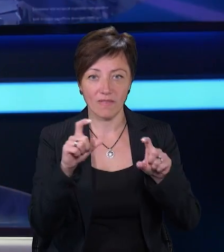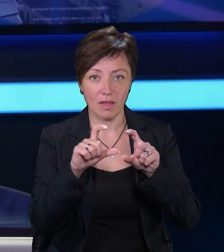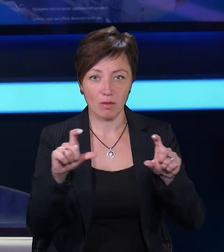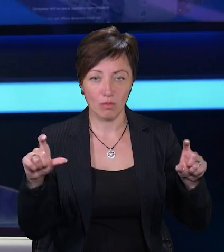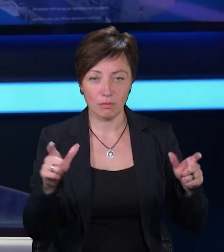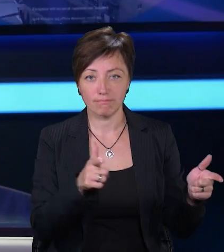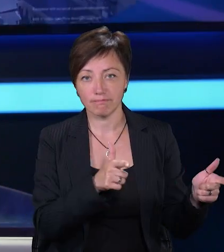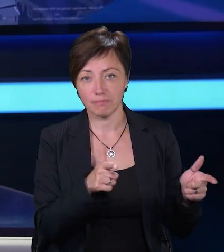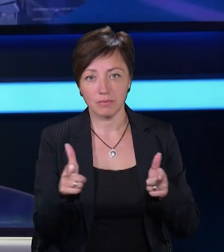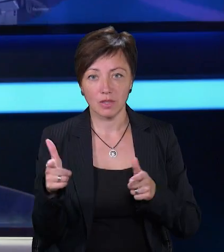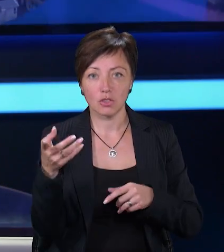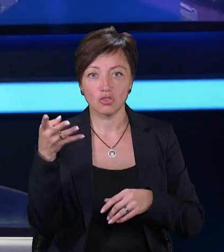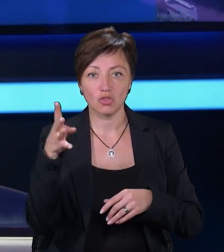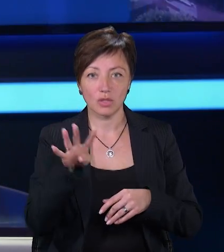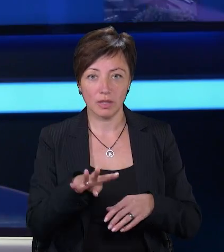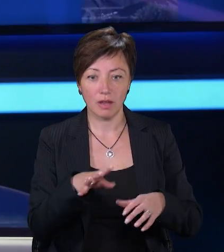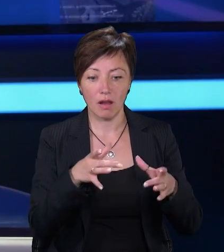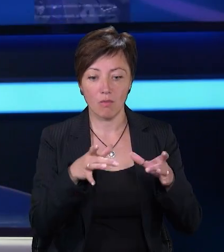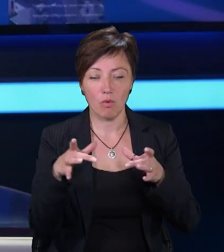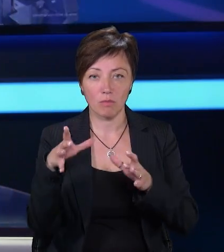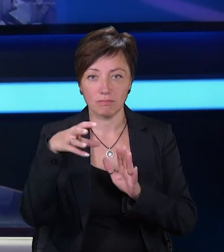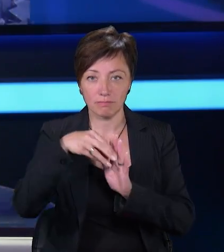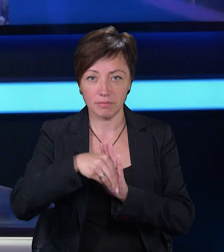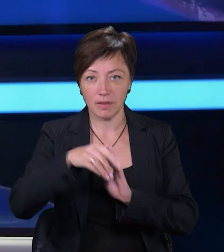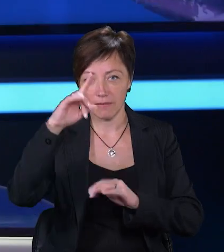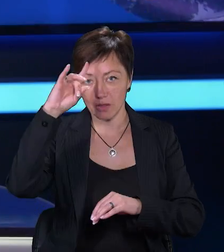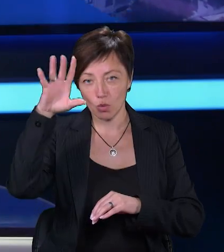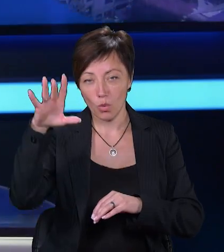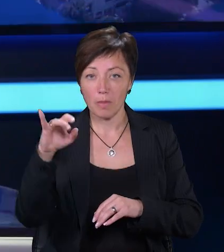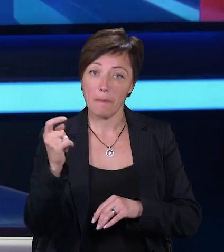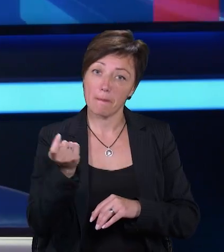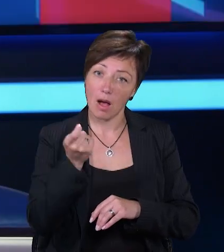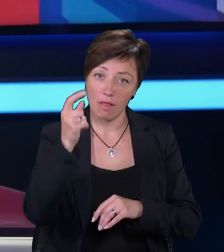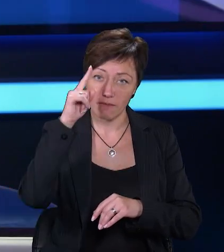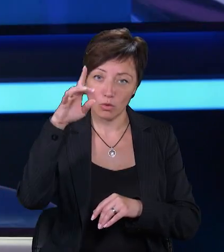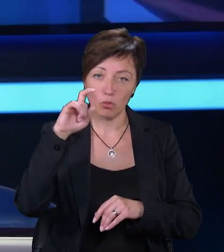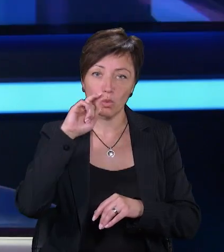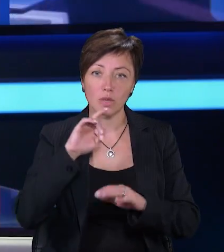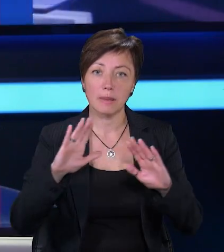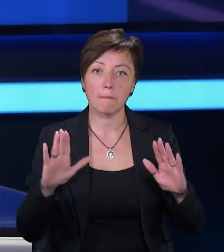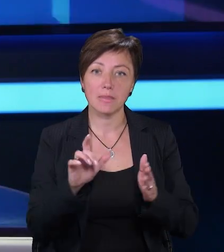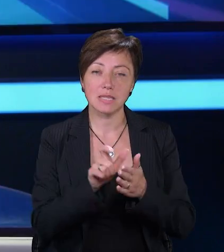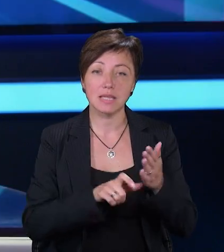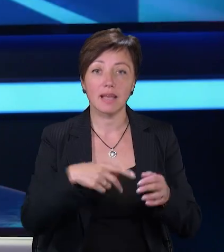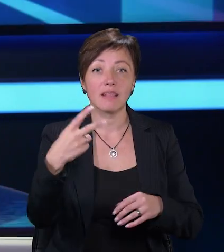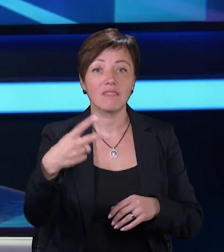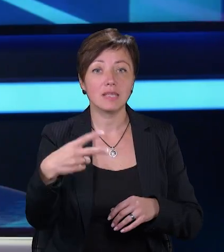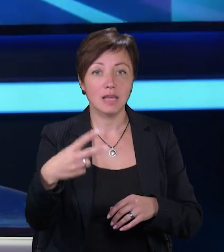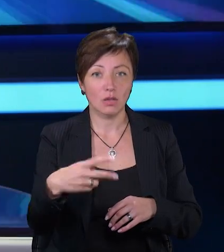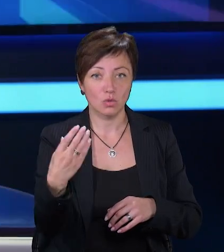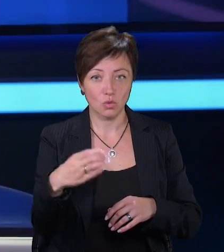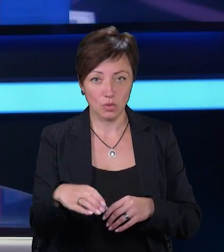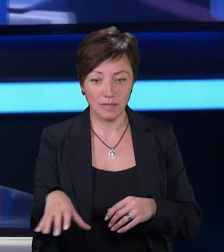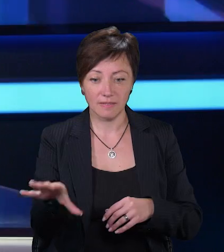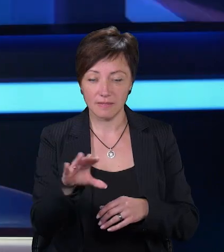підготували чотири альбоми, до яких увійшли відомі і маловідомі українські пісні 20-го століття. Всі